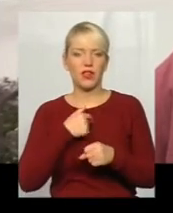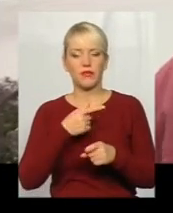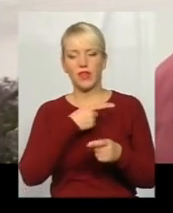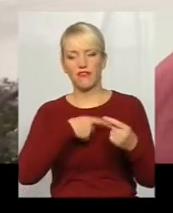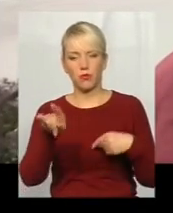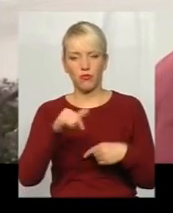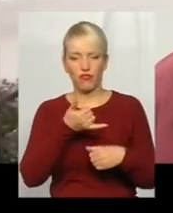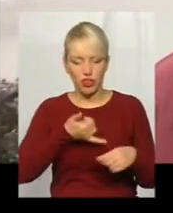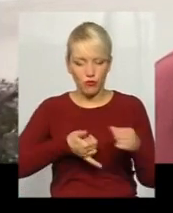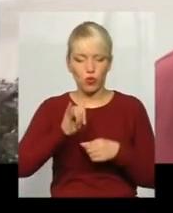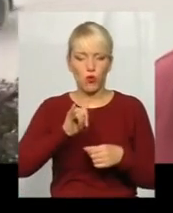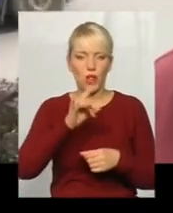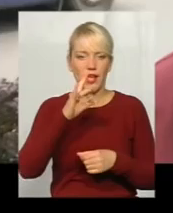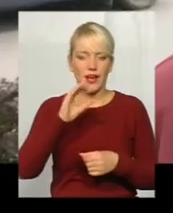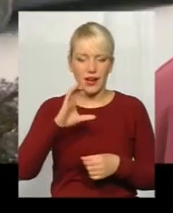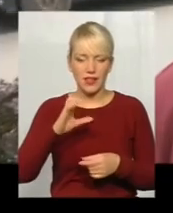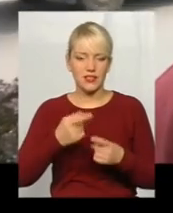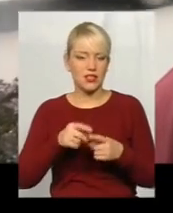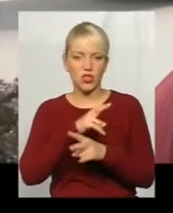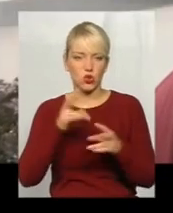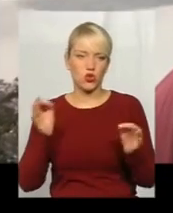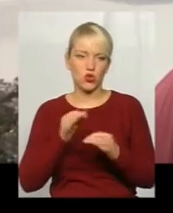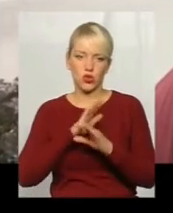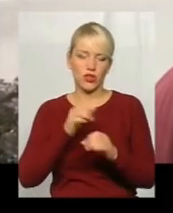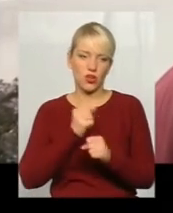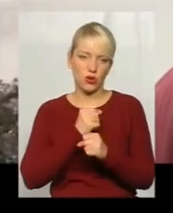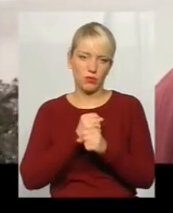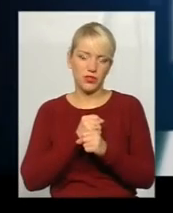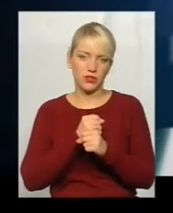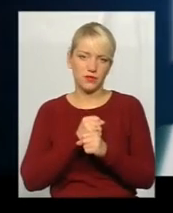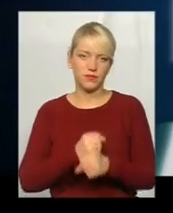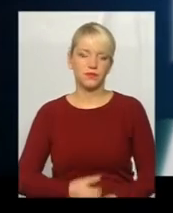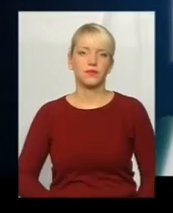РЕС, і ніхто нічого не робить. Закидлований круг, коротше, говоря. От так.